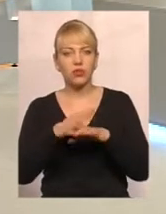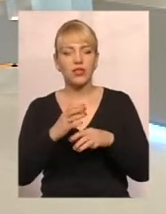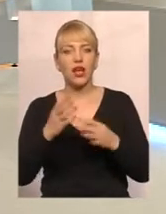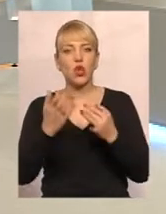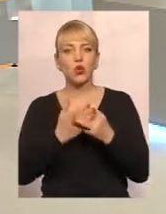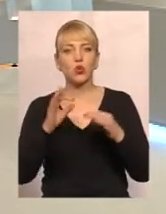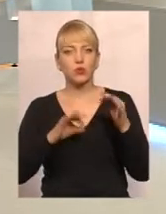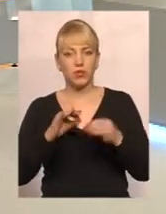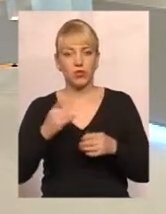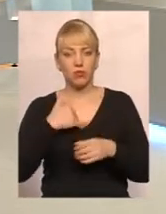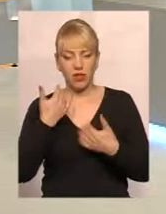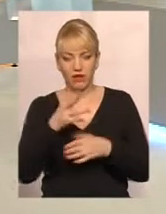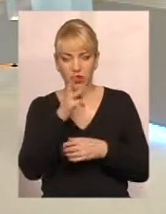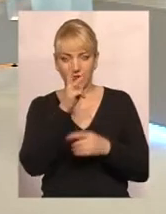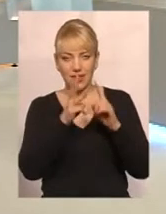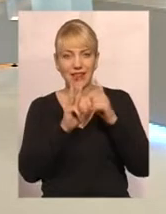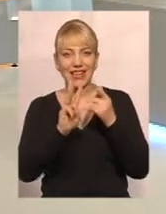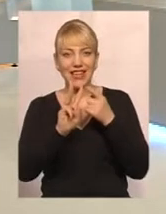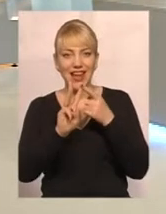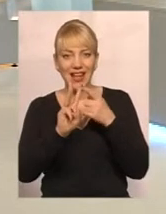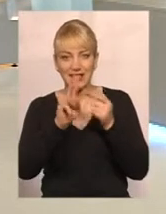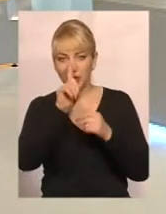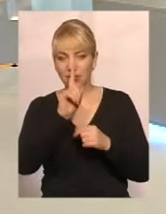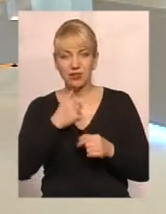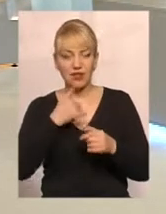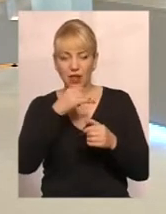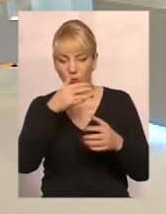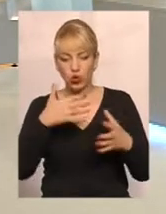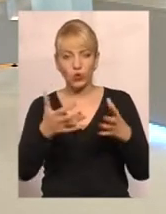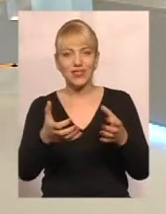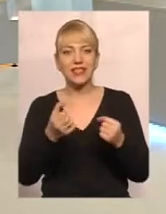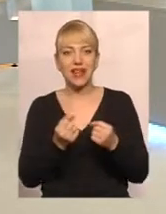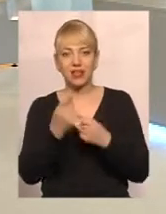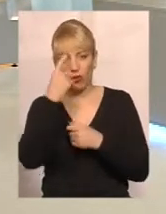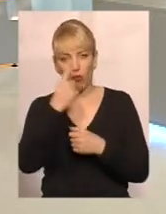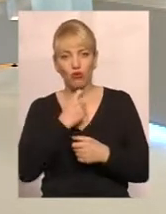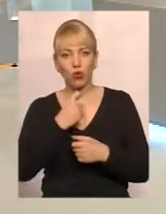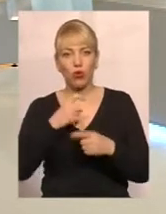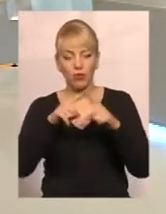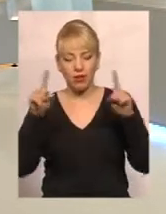У мене вже третій місяць, і я не можу взяти субсидії. Що піду, нема, нема і нема.